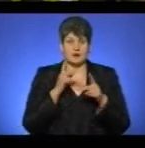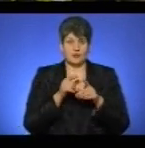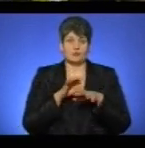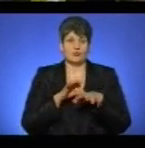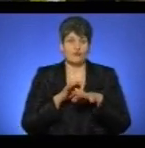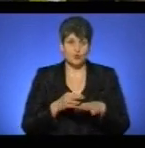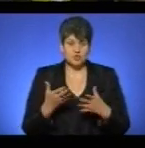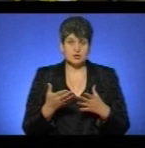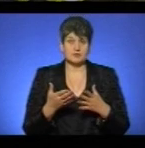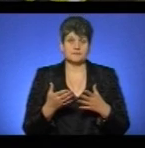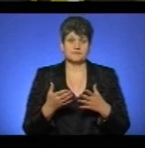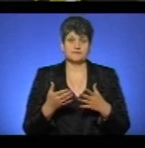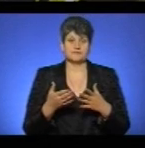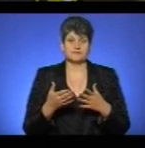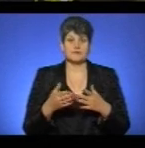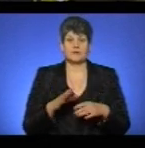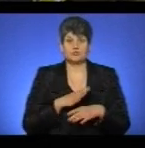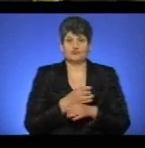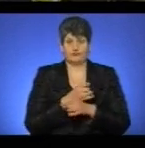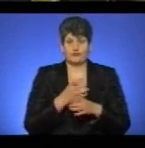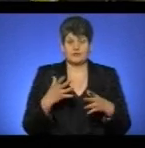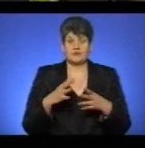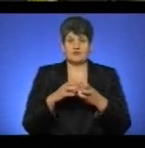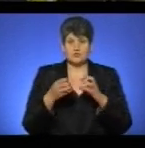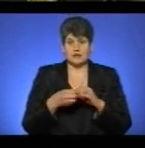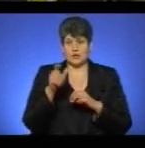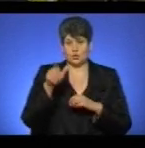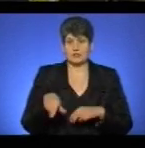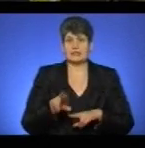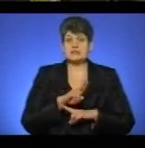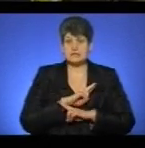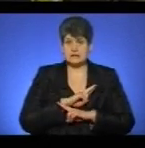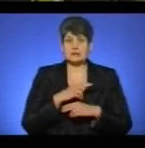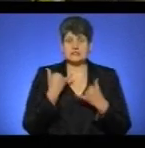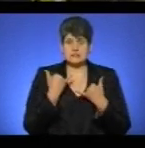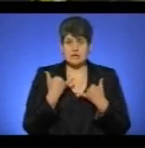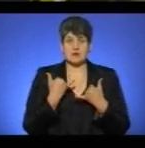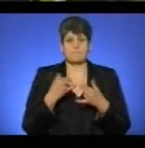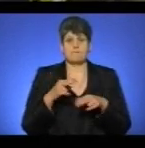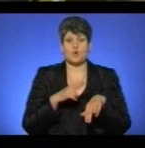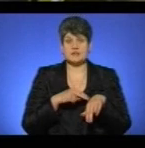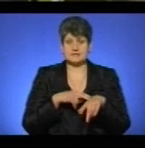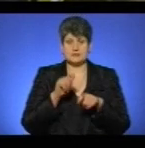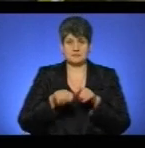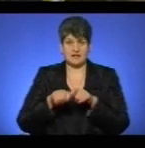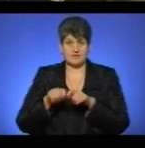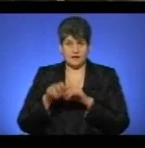відбувся вибух. В результаті людина загинула. Але раз поліцейські встановлюють всі обставини